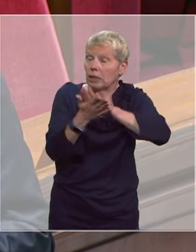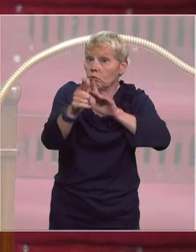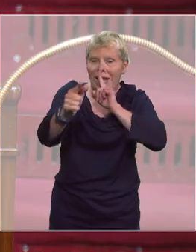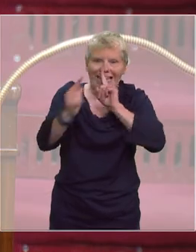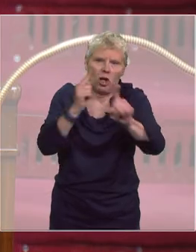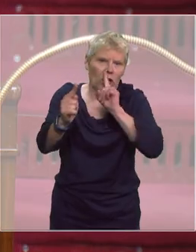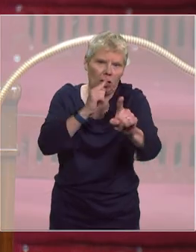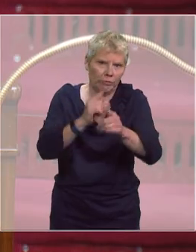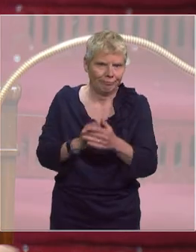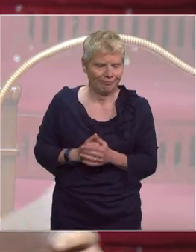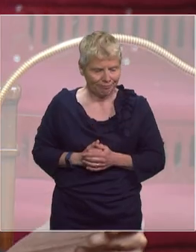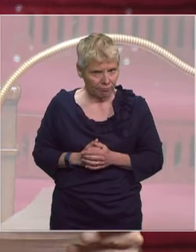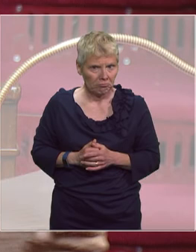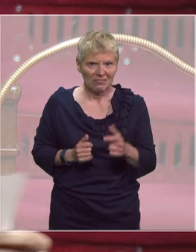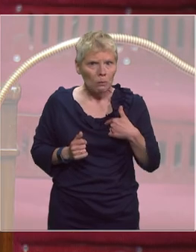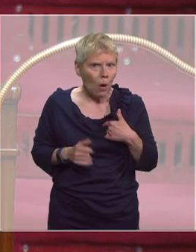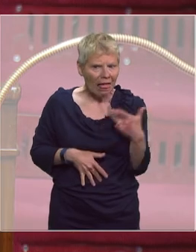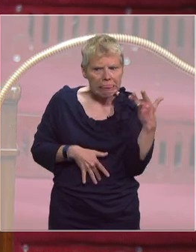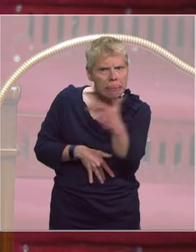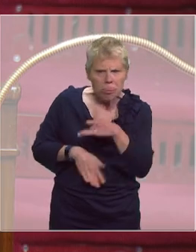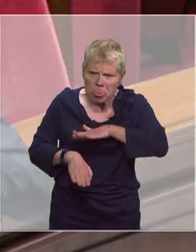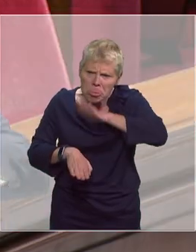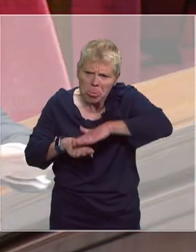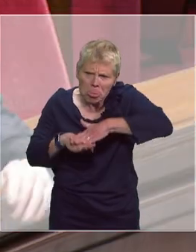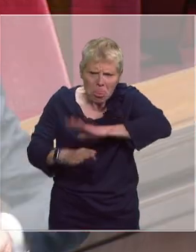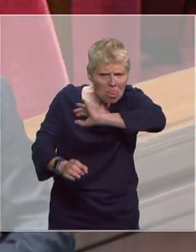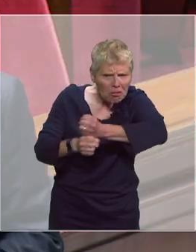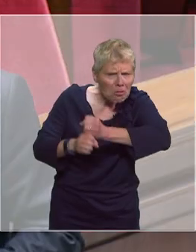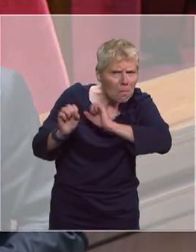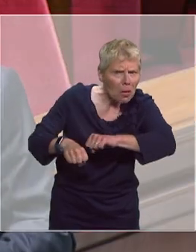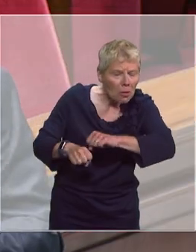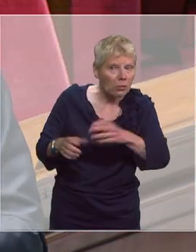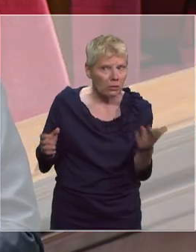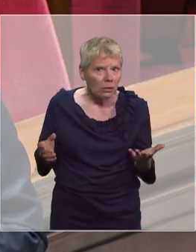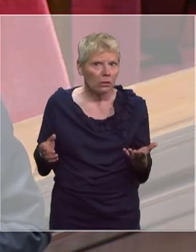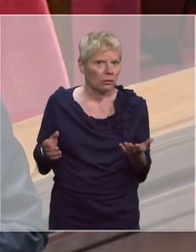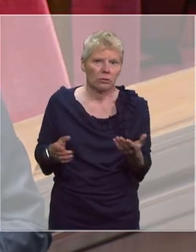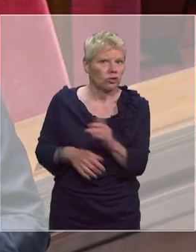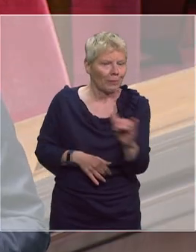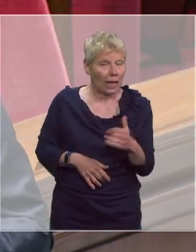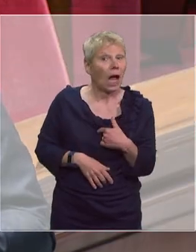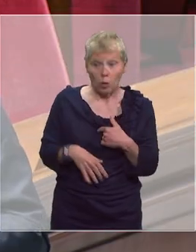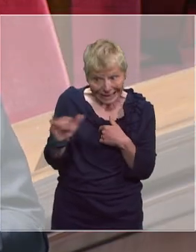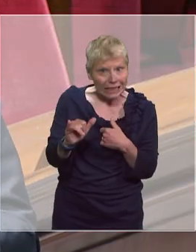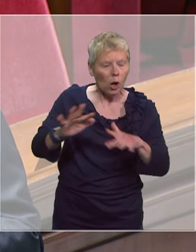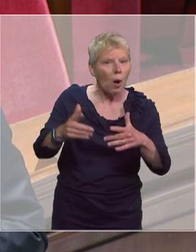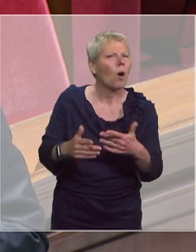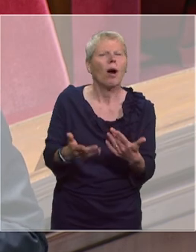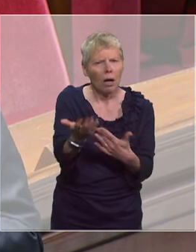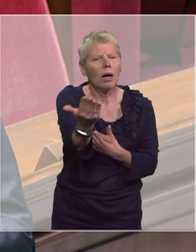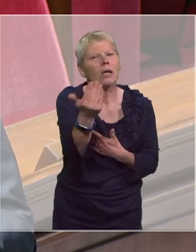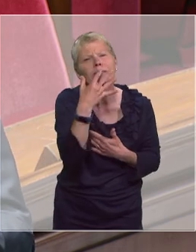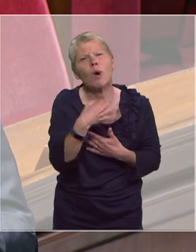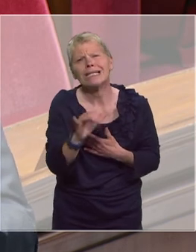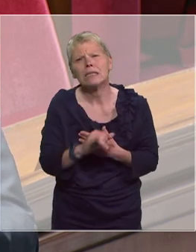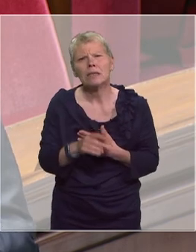'erreurs. D'abord, je ne menace personne de sanctions ou alors vous venez m'expliquer qui, comment et par quoi. Quand vous dites vous menacez,